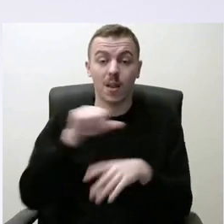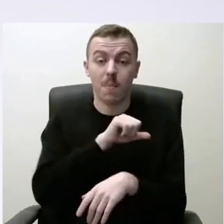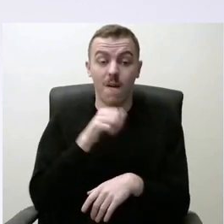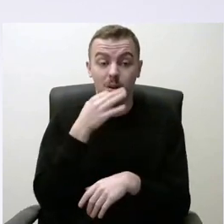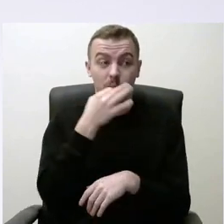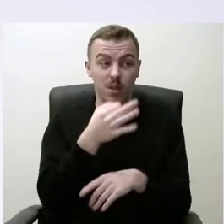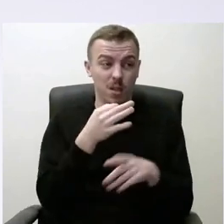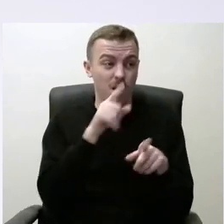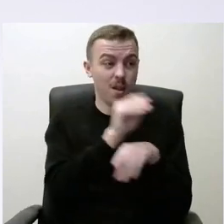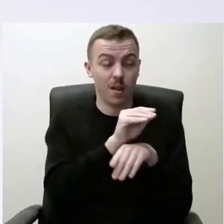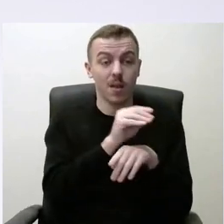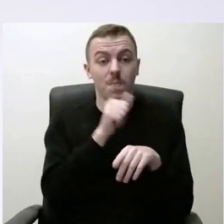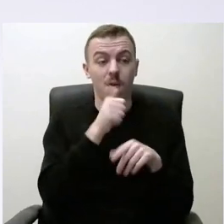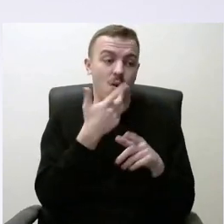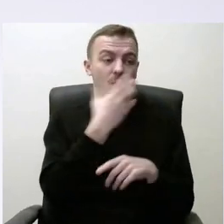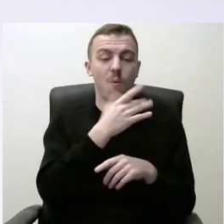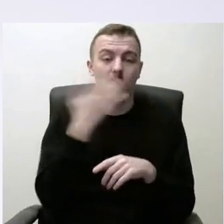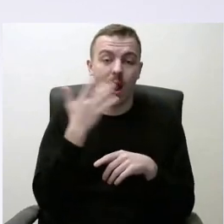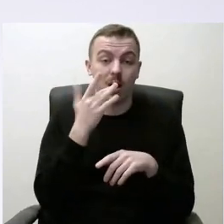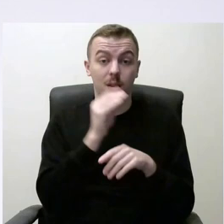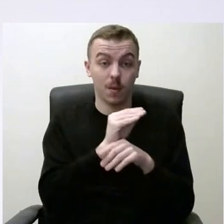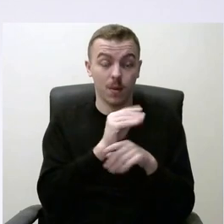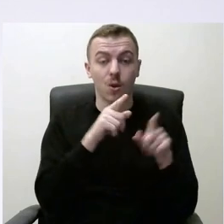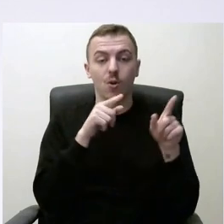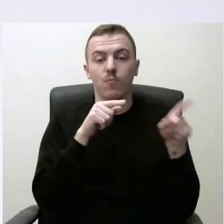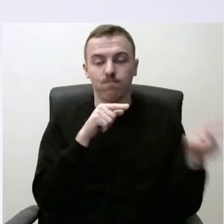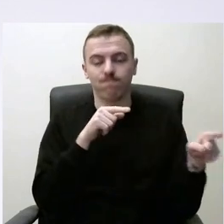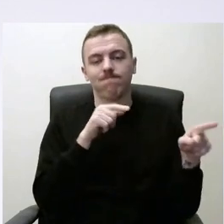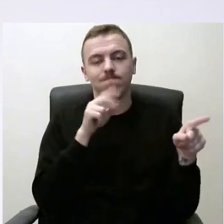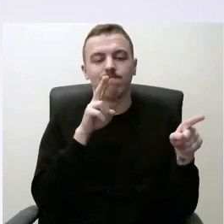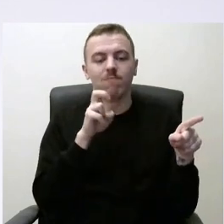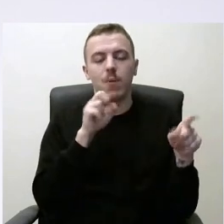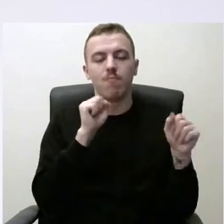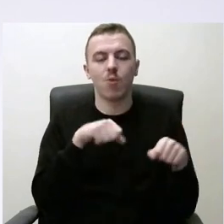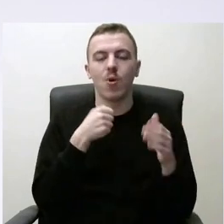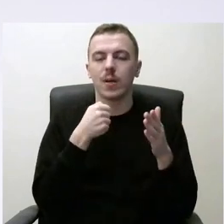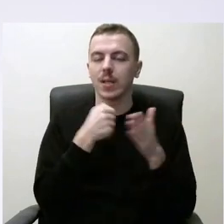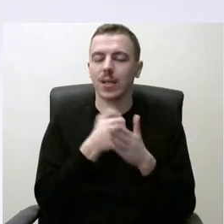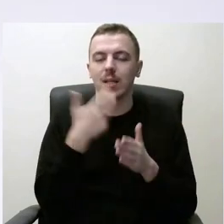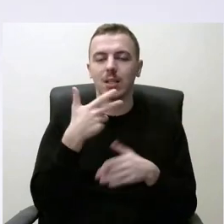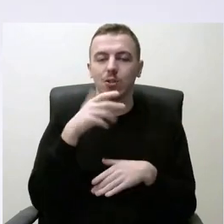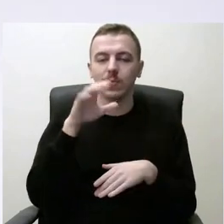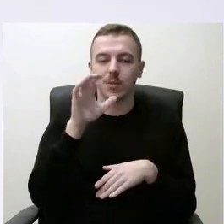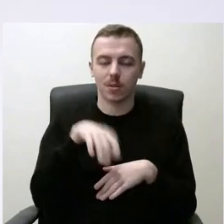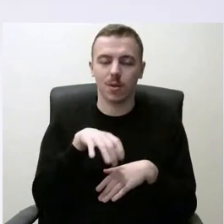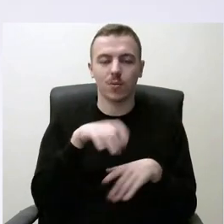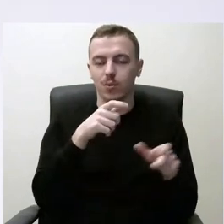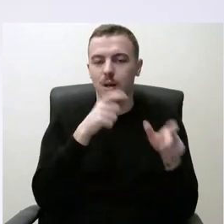arba jo atstovaujamos politinės organizacijos pavadinimui, paminėtasis kandidatas turi teisę 30